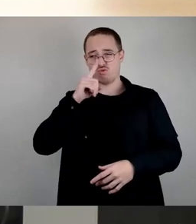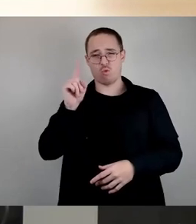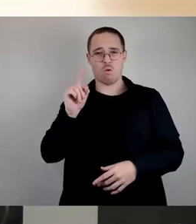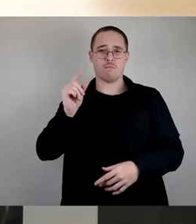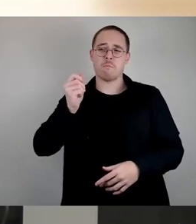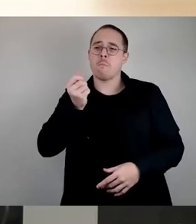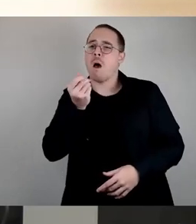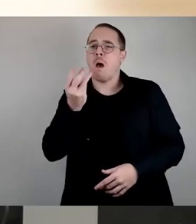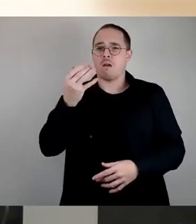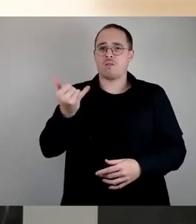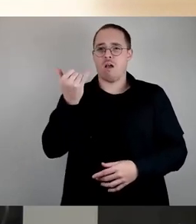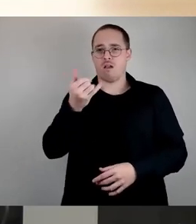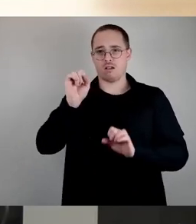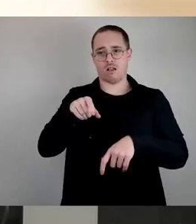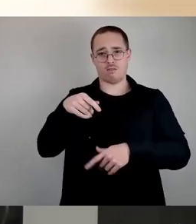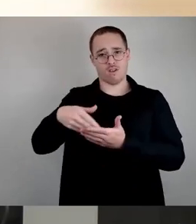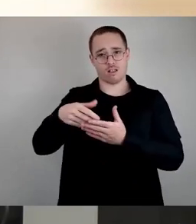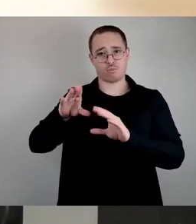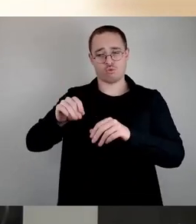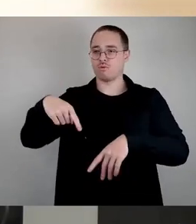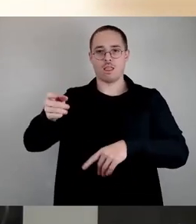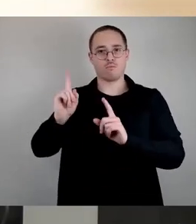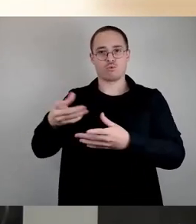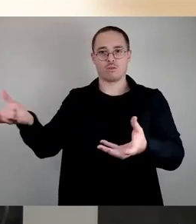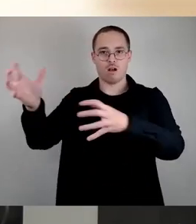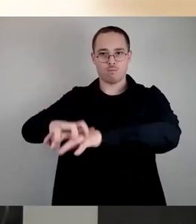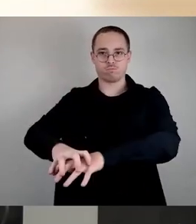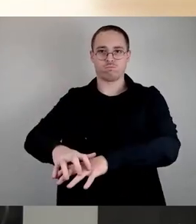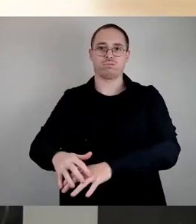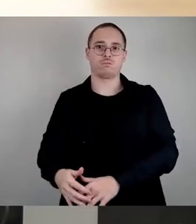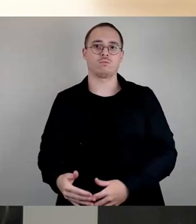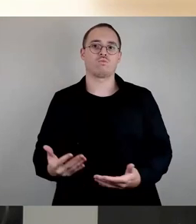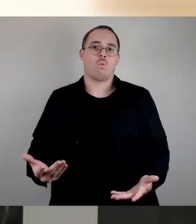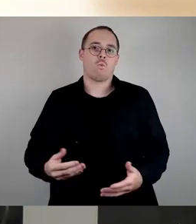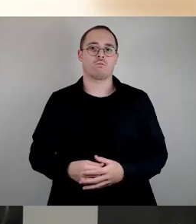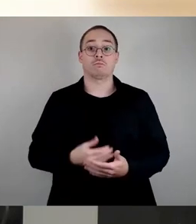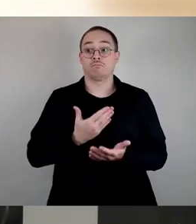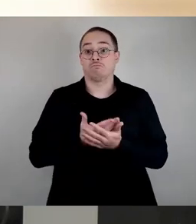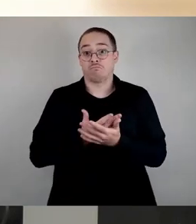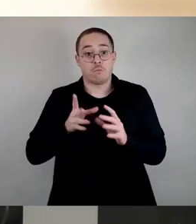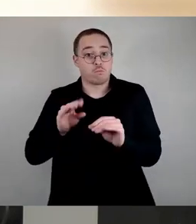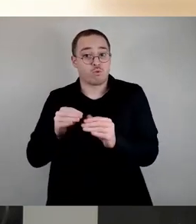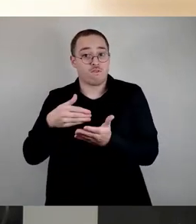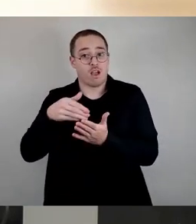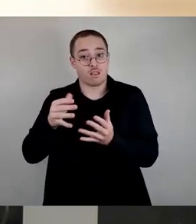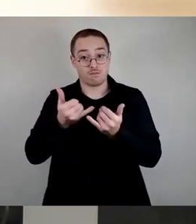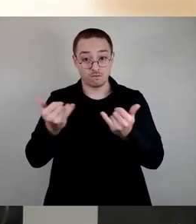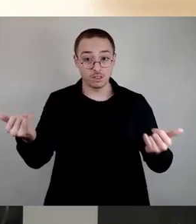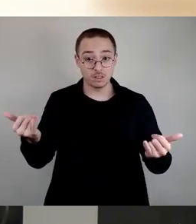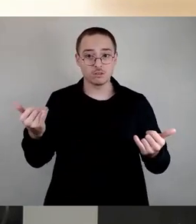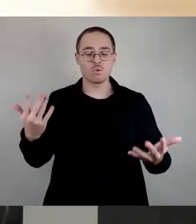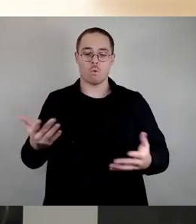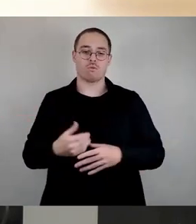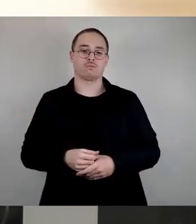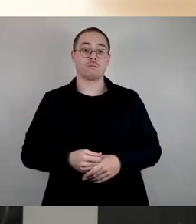erfolgen. Damit komme ich zum Nutzen. Ich bin sehr unzufrieden mit der Tatsache, dass uns von Bund und Land die